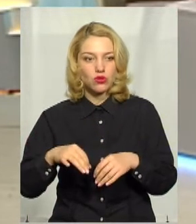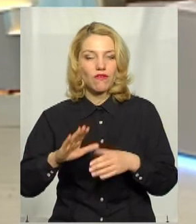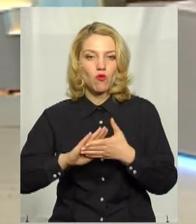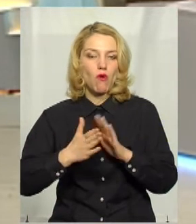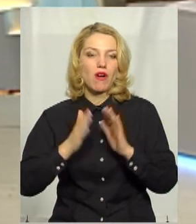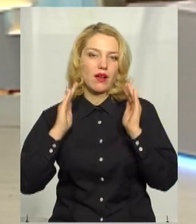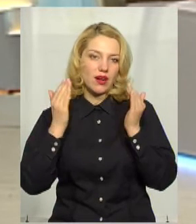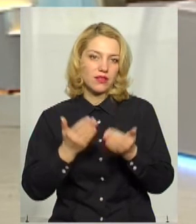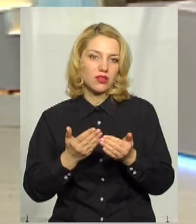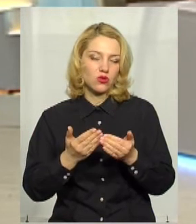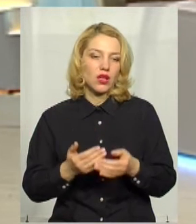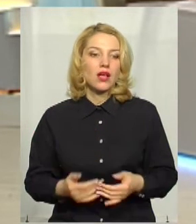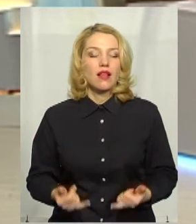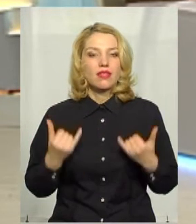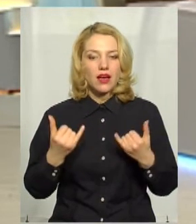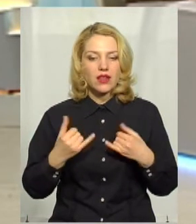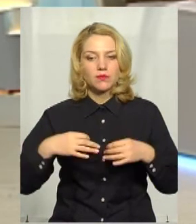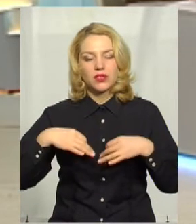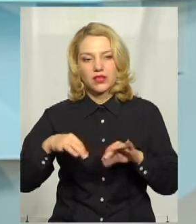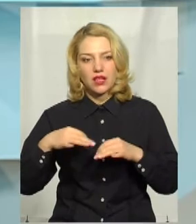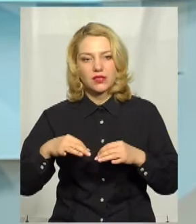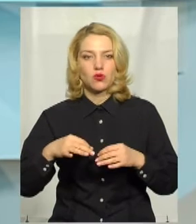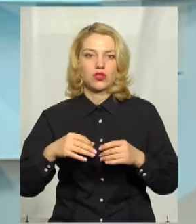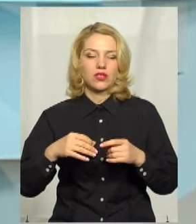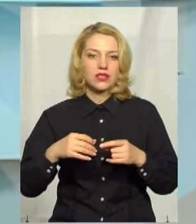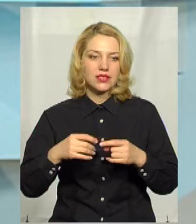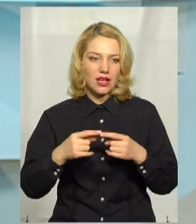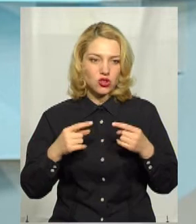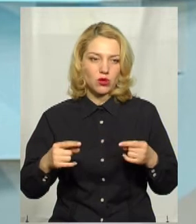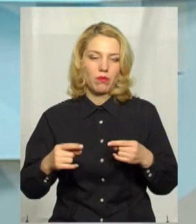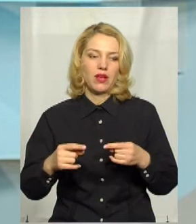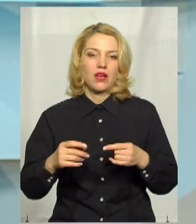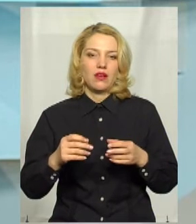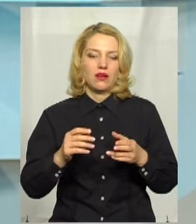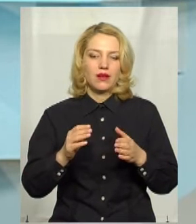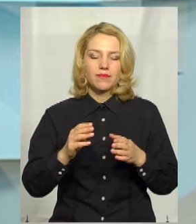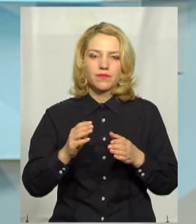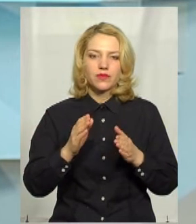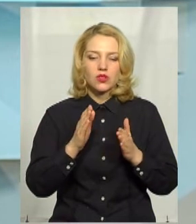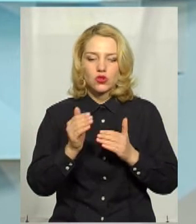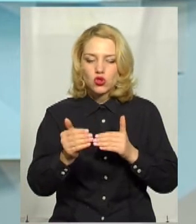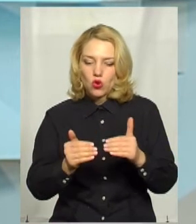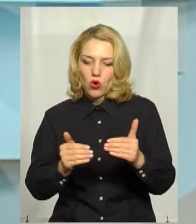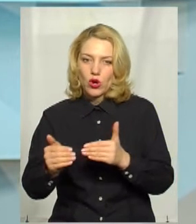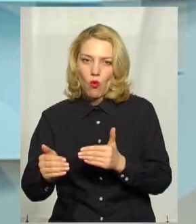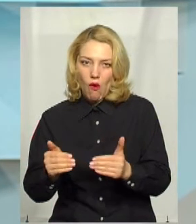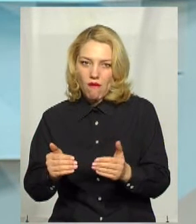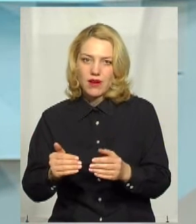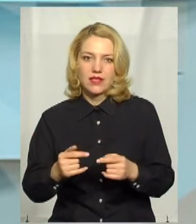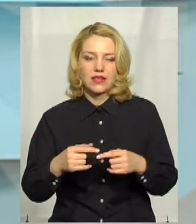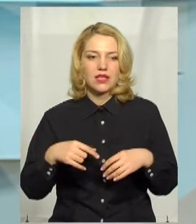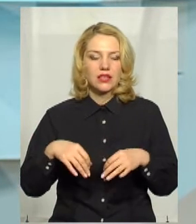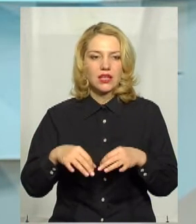карантину? Наразі транспортні засоби скориговані в графіки руху, транспортні засоби